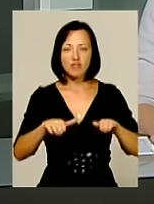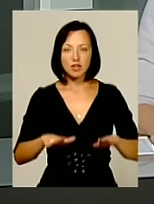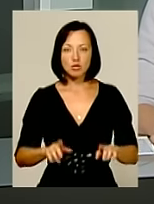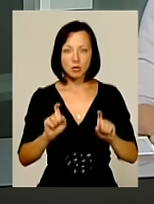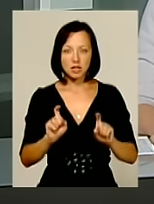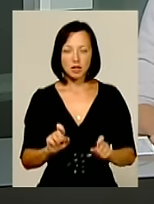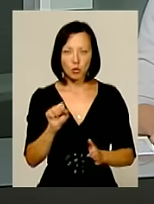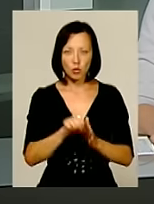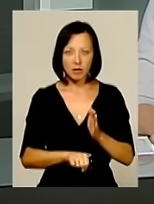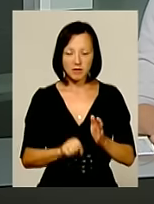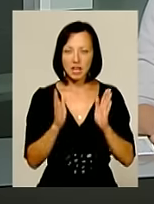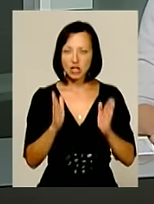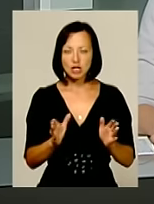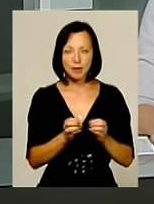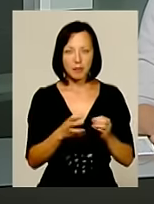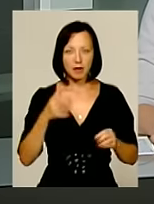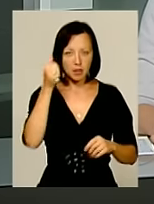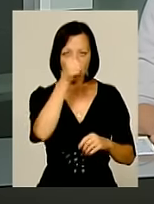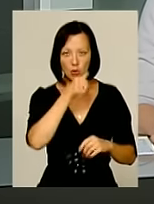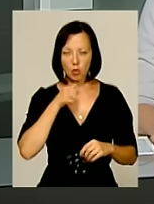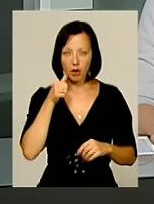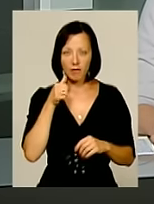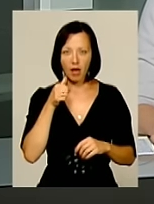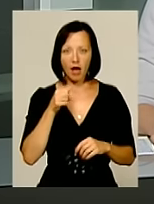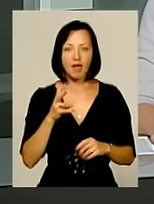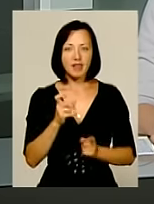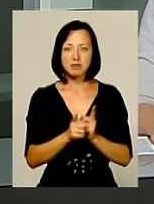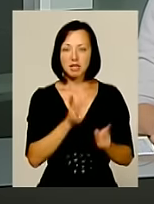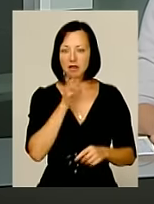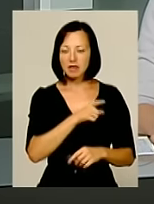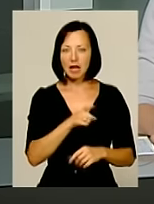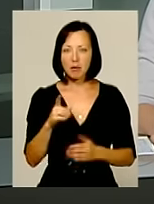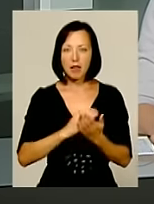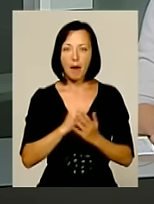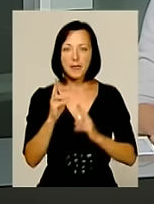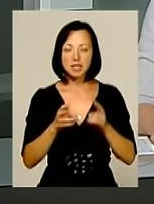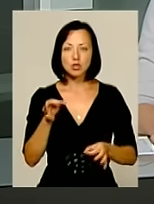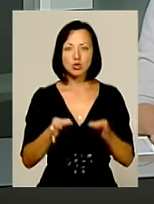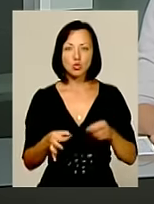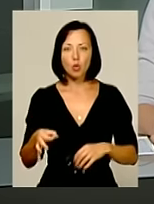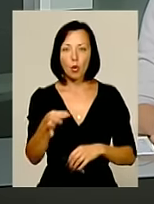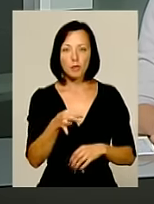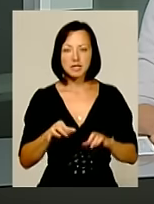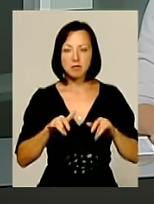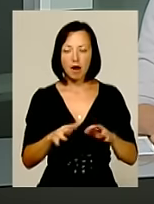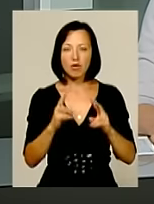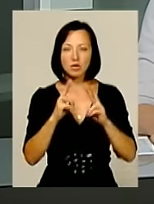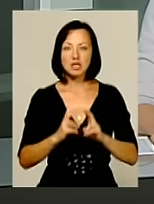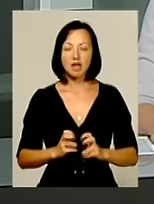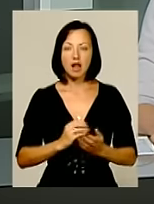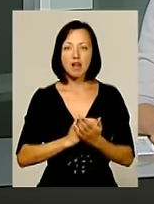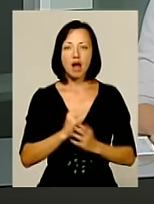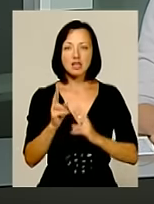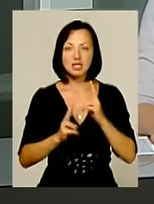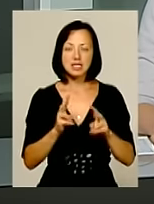посадити вбивцю за грати лише на 15 років. Не змінив терміну і апеляційний суд області. Тоді справу розглядала касаційна